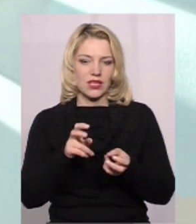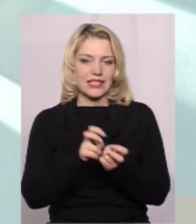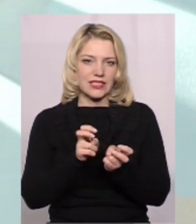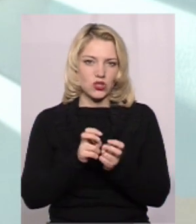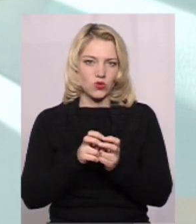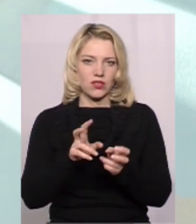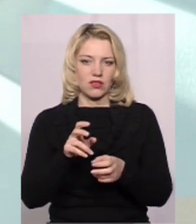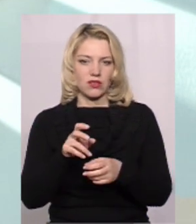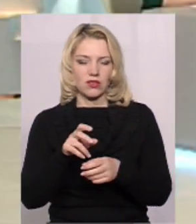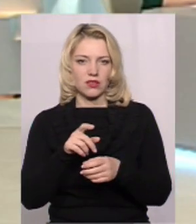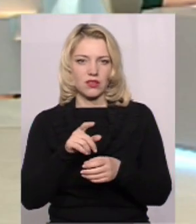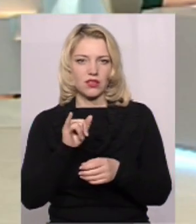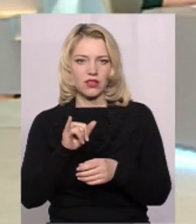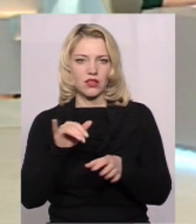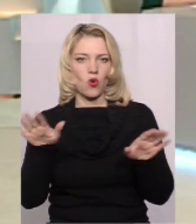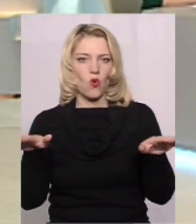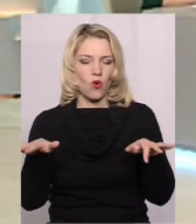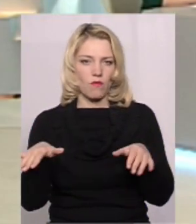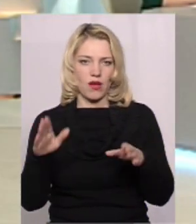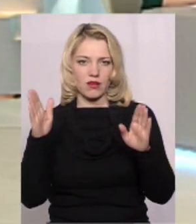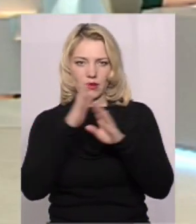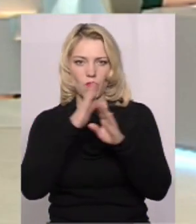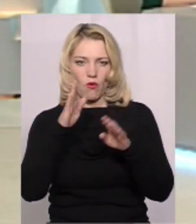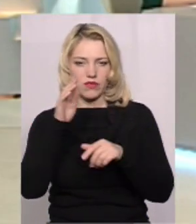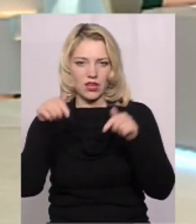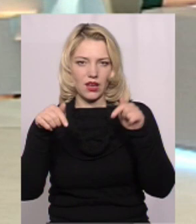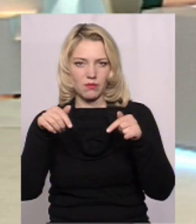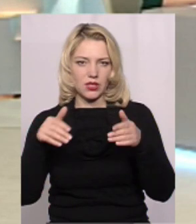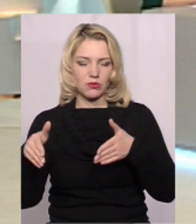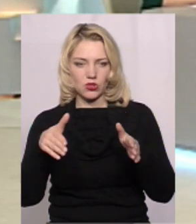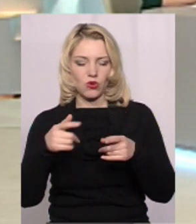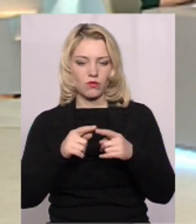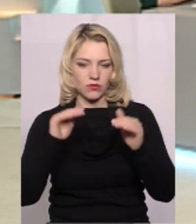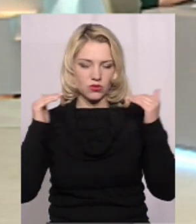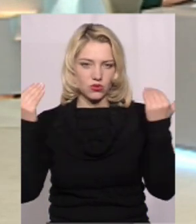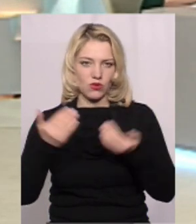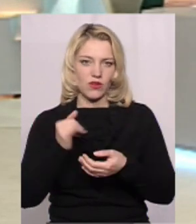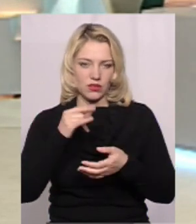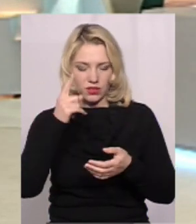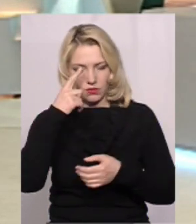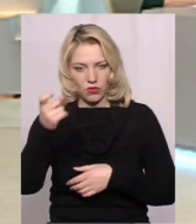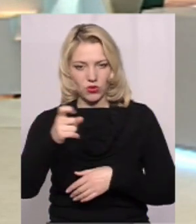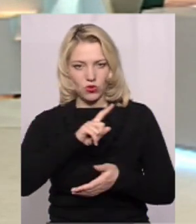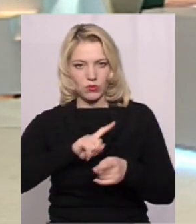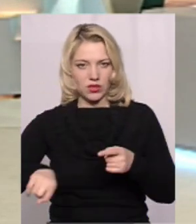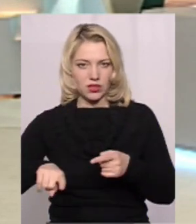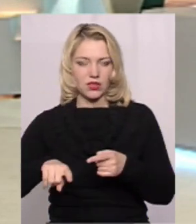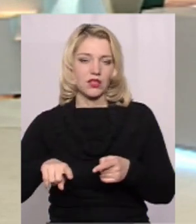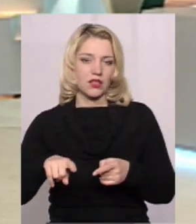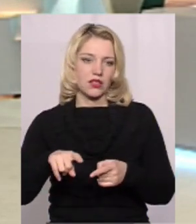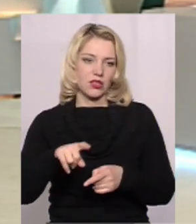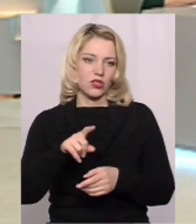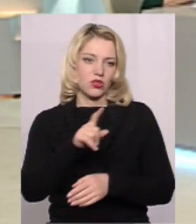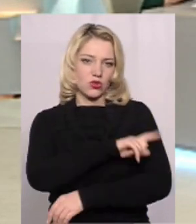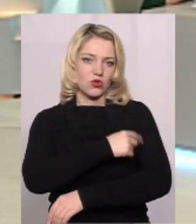і з комахами, і повітряне крапельним шляхом Тобто, ізолювати тварину і негайно повідомити службу Державної ветеринарної